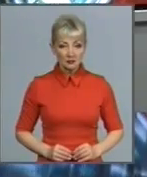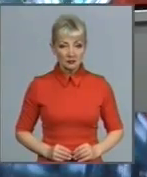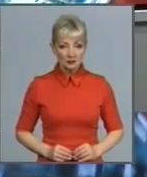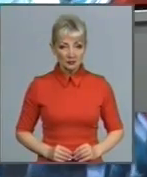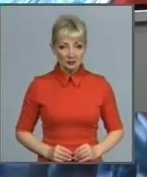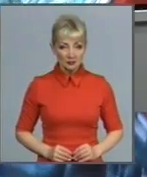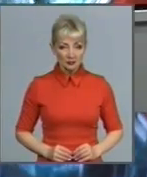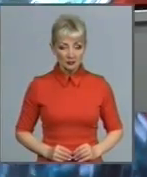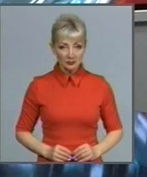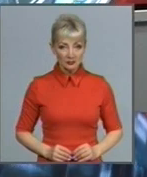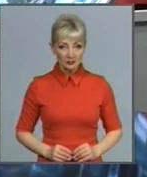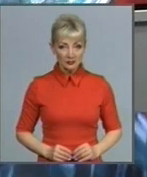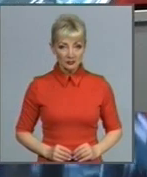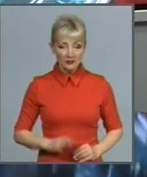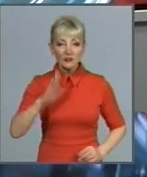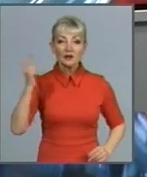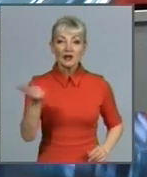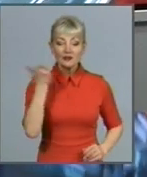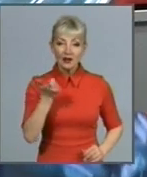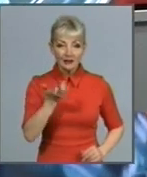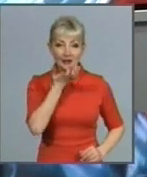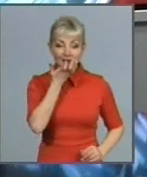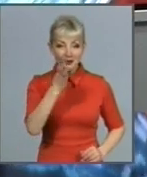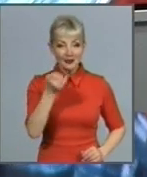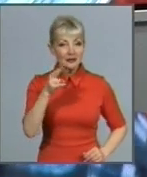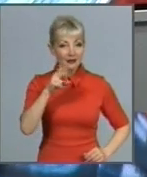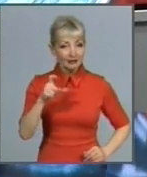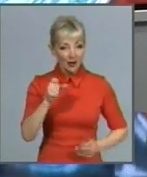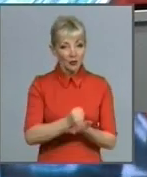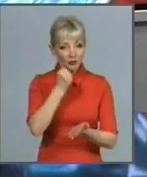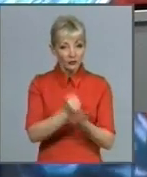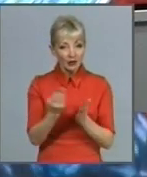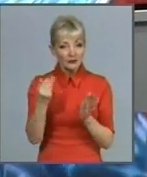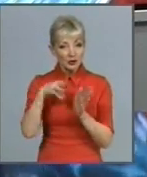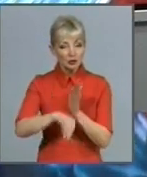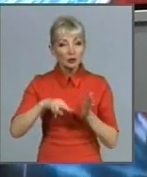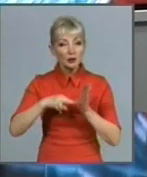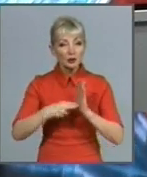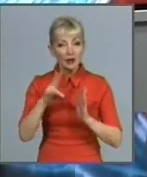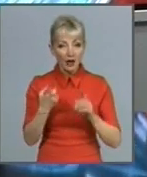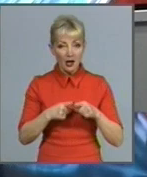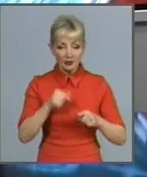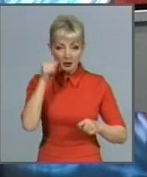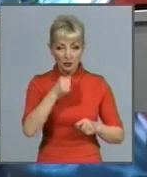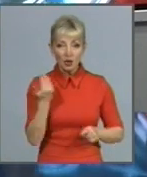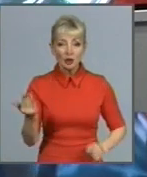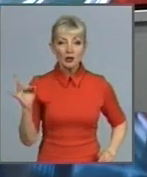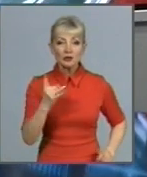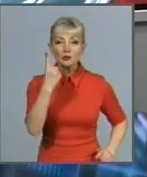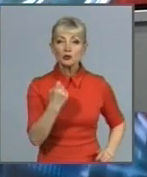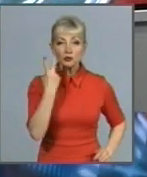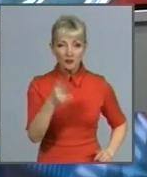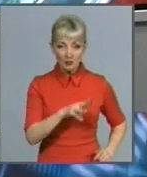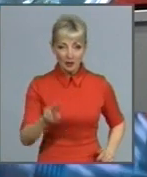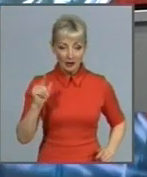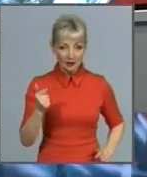У Харківських теплових мережах ухвалили інвестиційну програму на цей рік. Її розмір – 102 мільйони гривень. На що